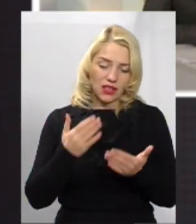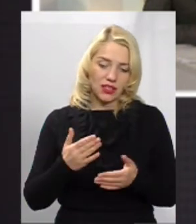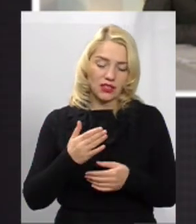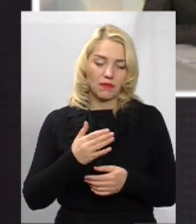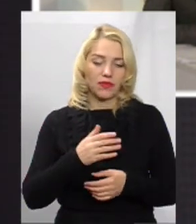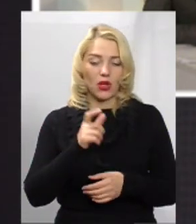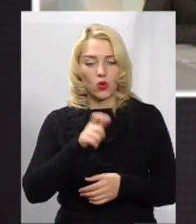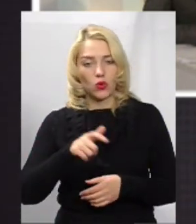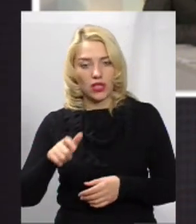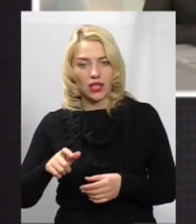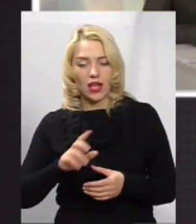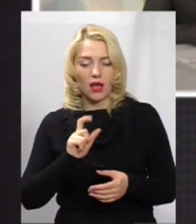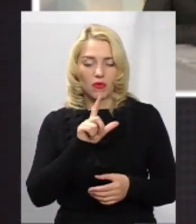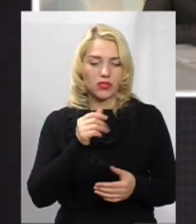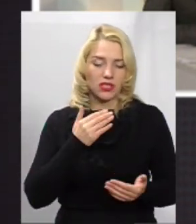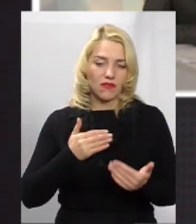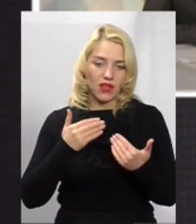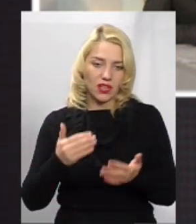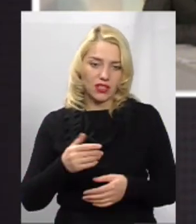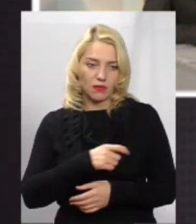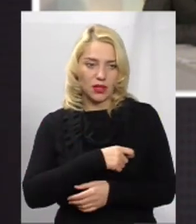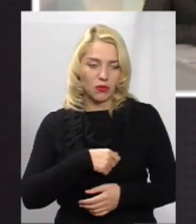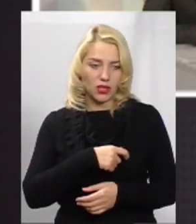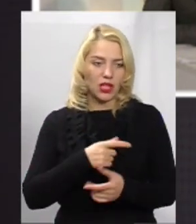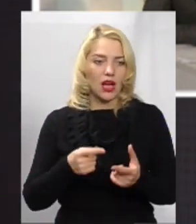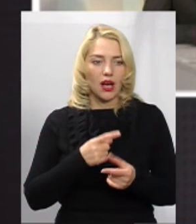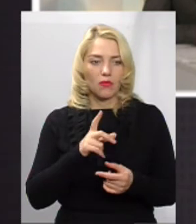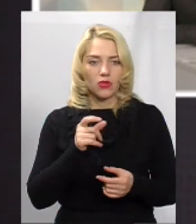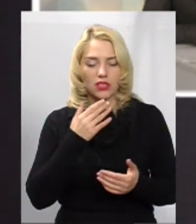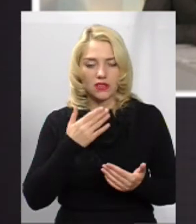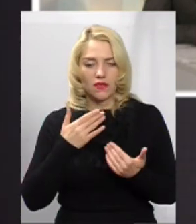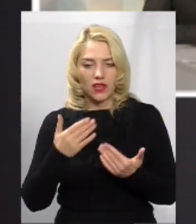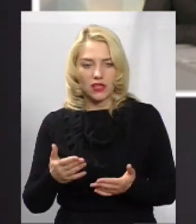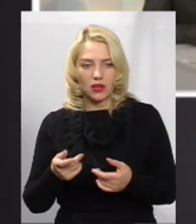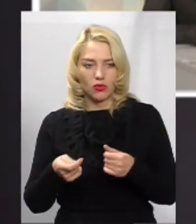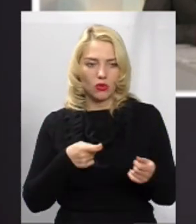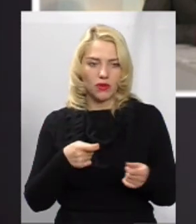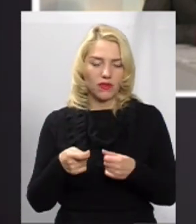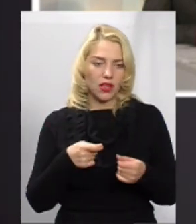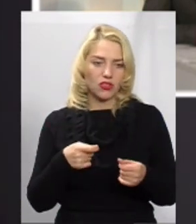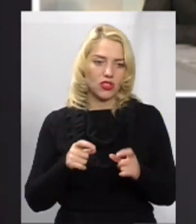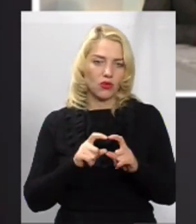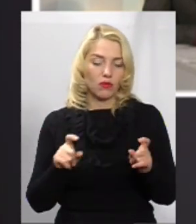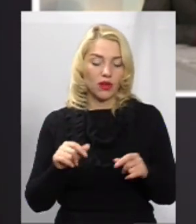депутатів, або там, де ці конструкції дуже вже... Або за зверненням